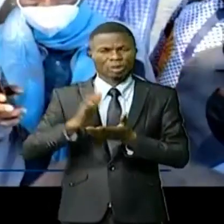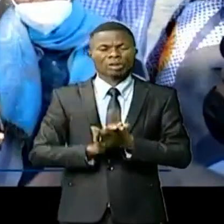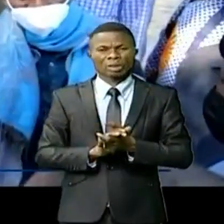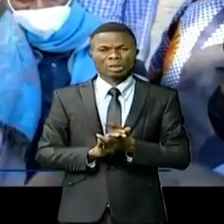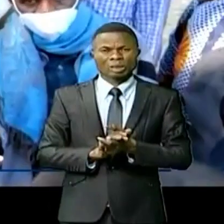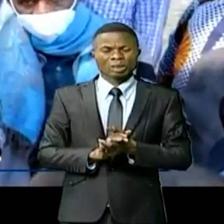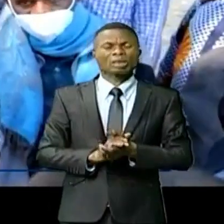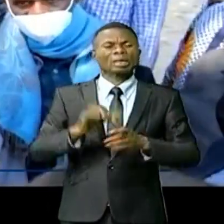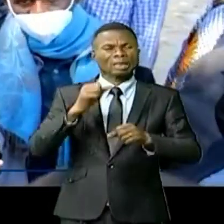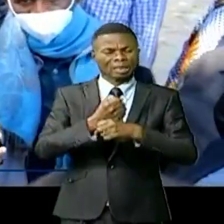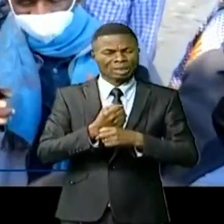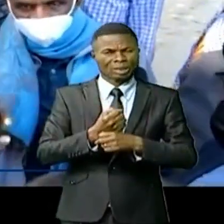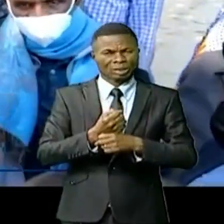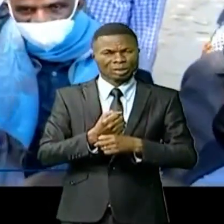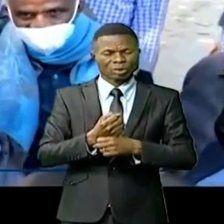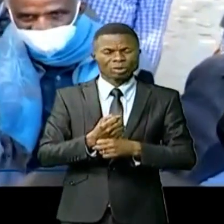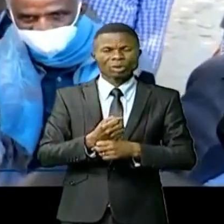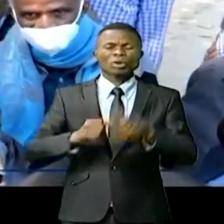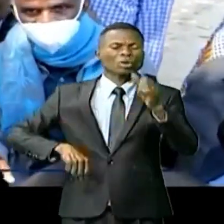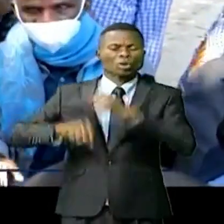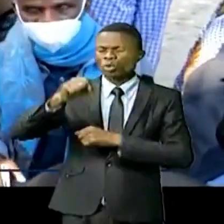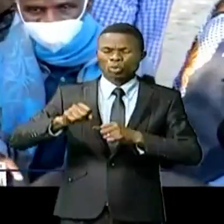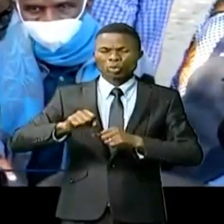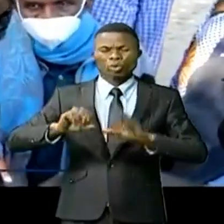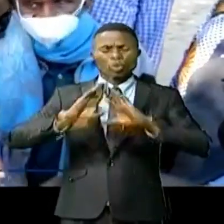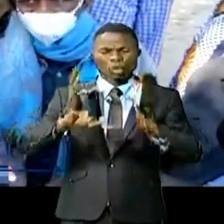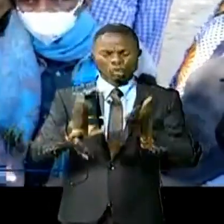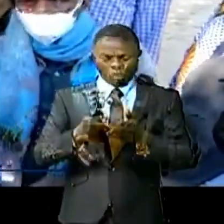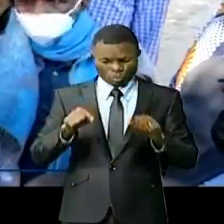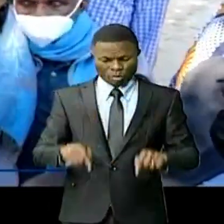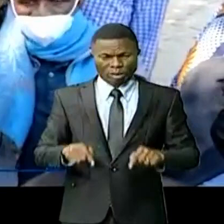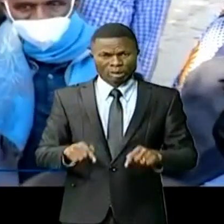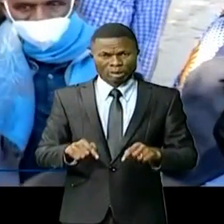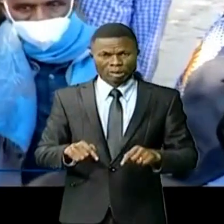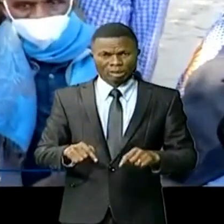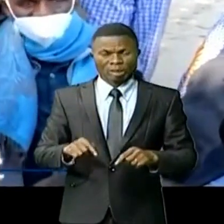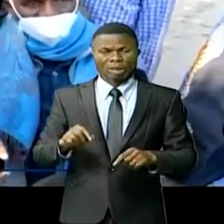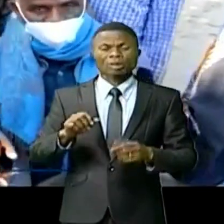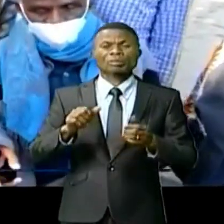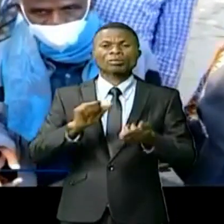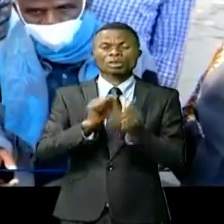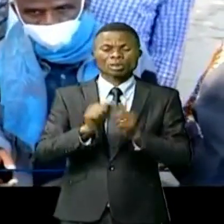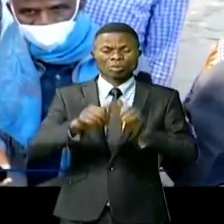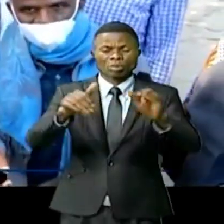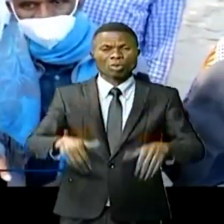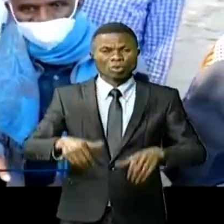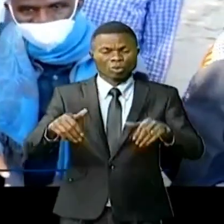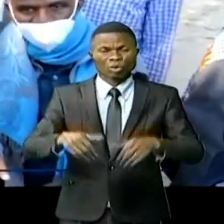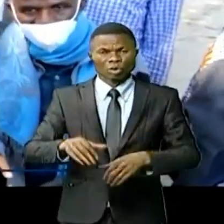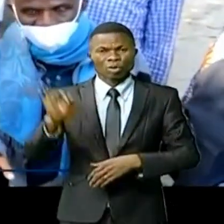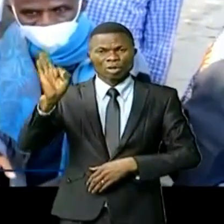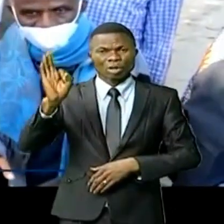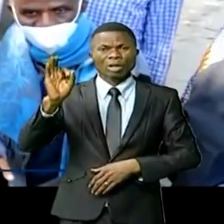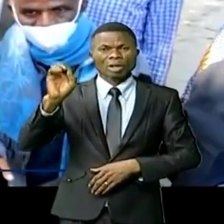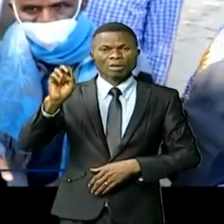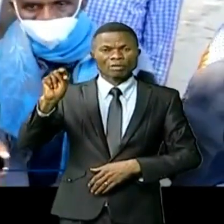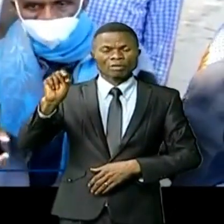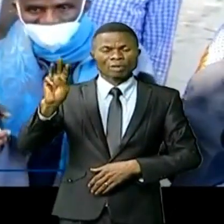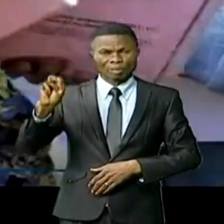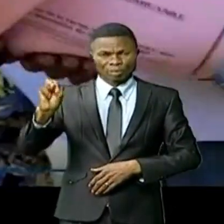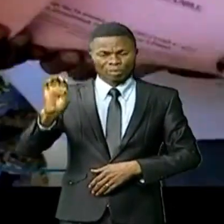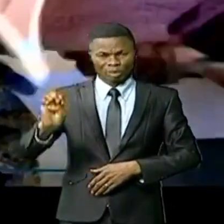soit établi de façon définitive cette fois-ci, que la ferme de Naviundou appartient dès l'Unilou,